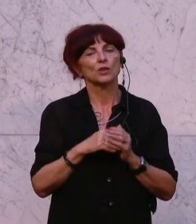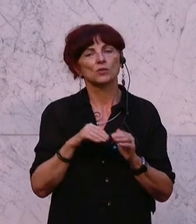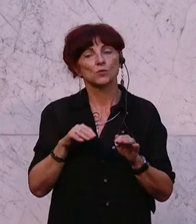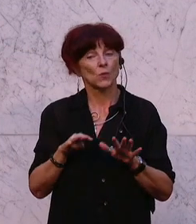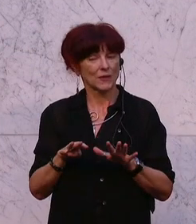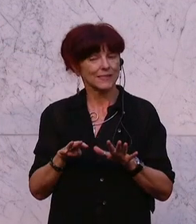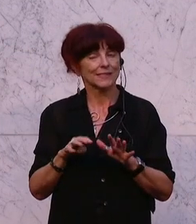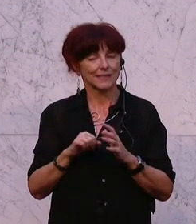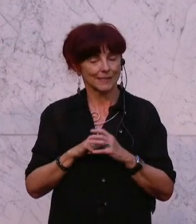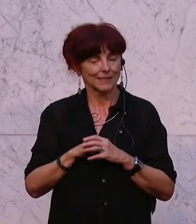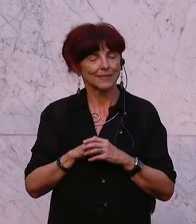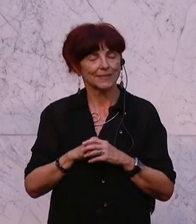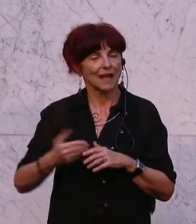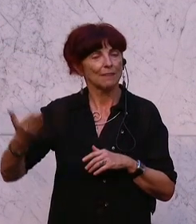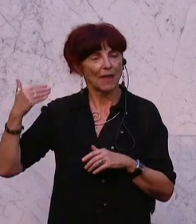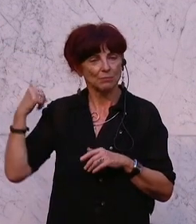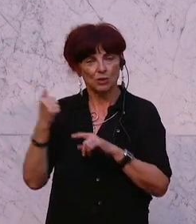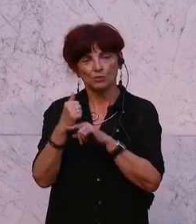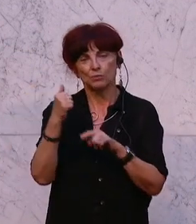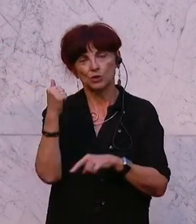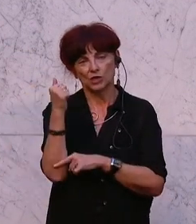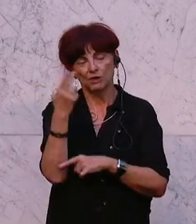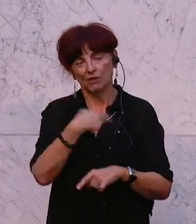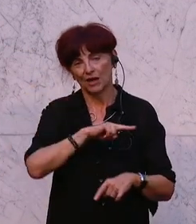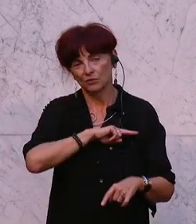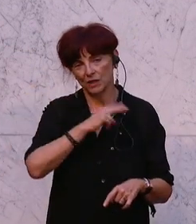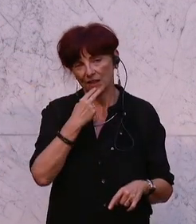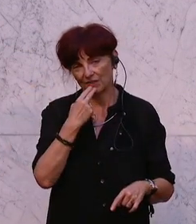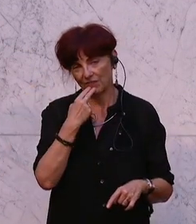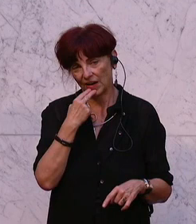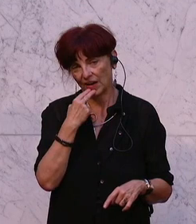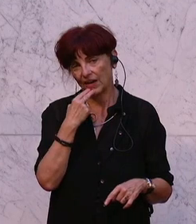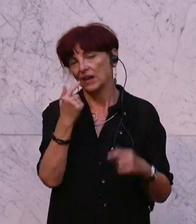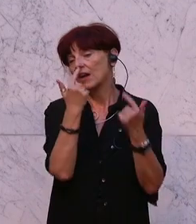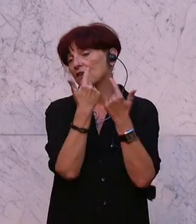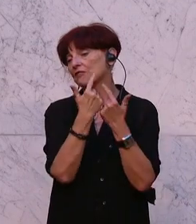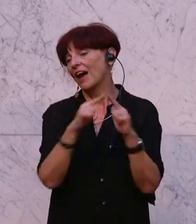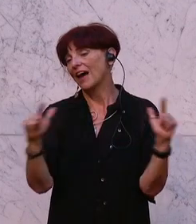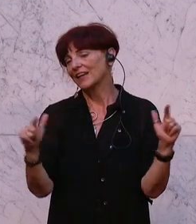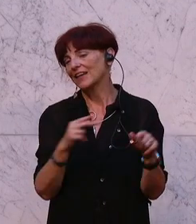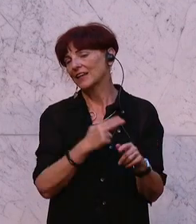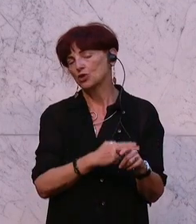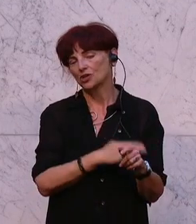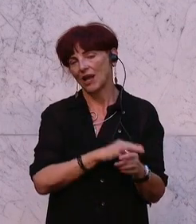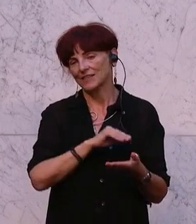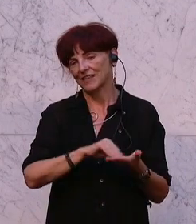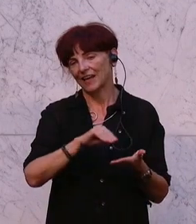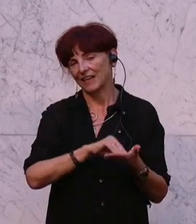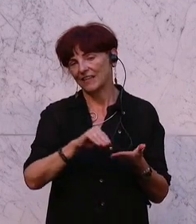war für das Budget verantwortlich unter anderem noch ein freiheitlicher Staatssekretär Hubert Fuchs. Und was hat das